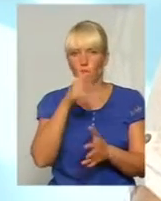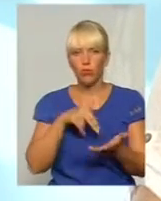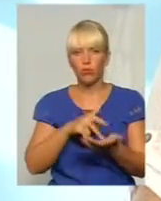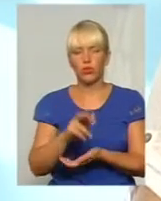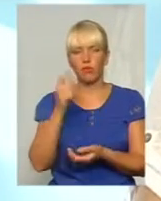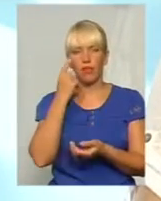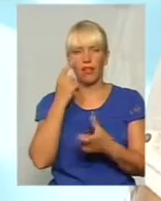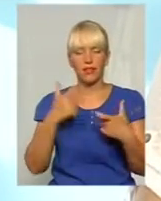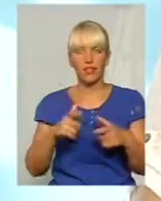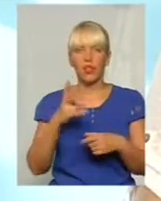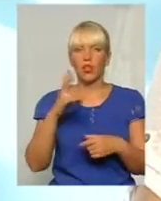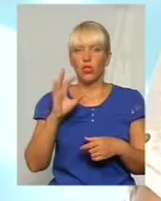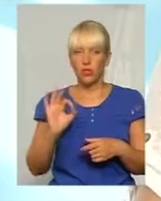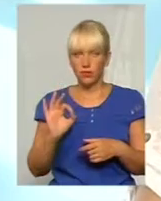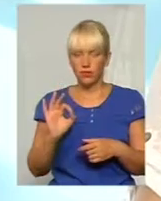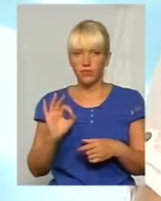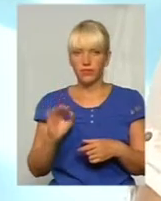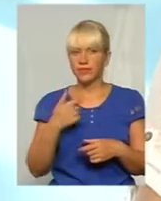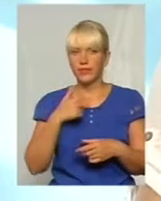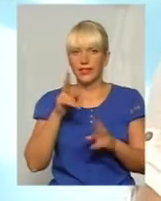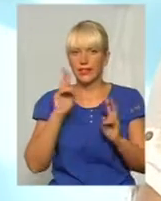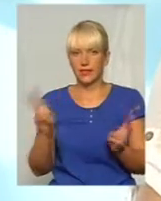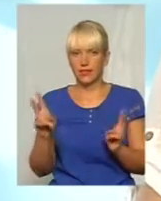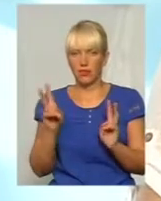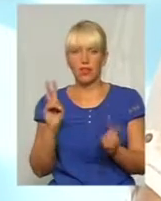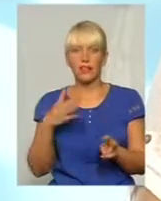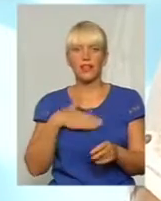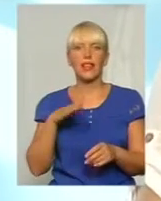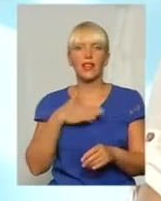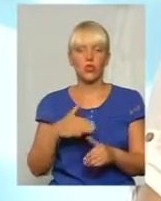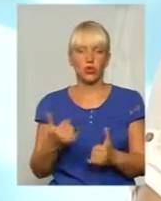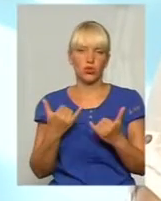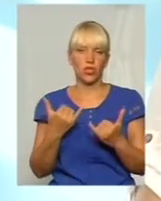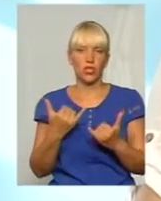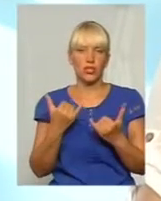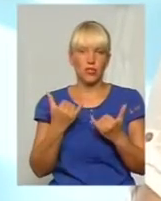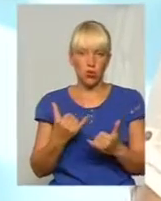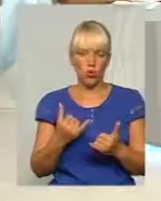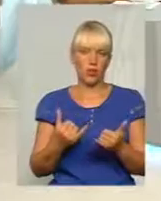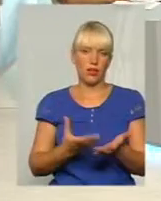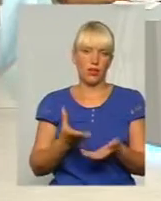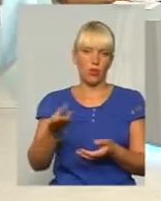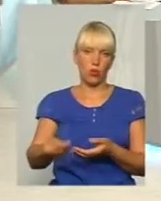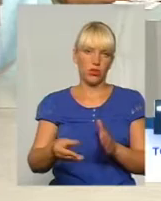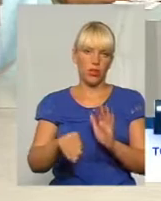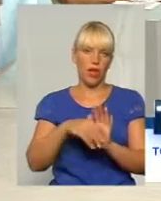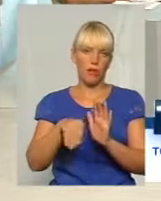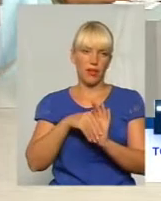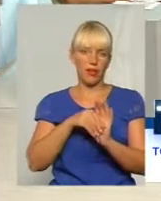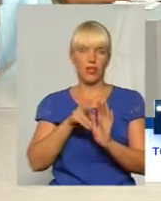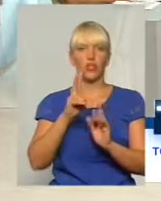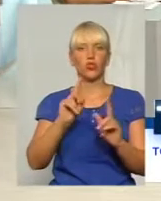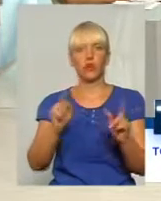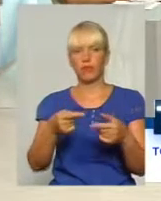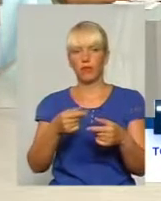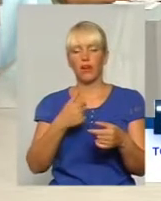таке питання стоїть. Але не знаю, для чого сьогодні платять хабарі, якщо відверто. От, хто там вимагає, ну,